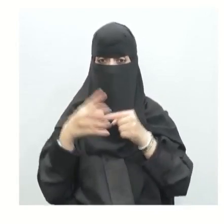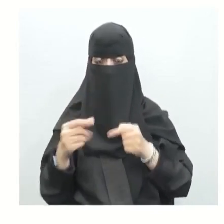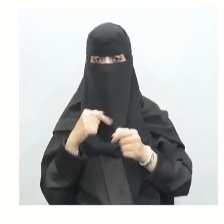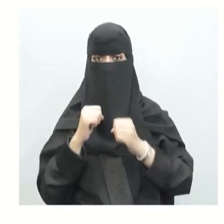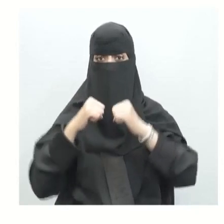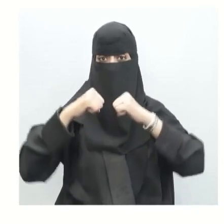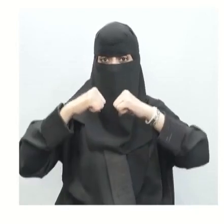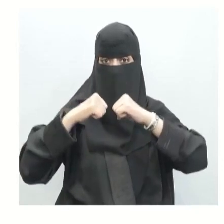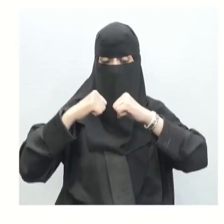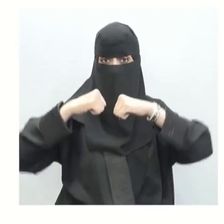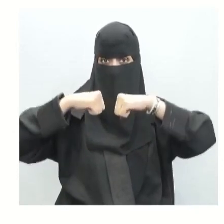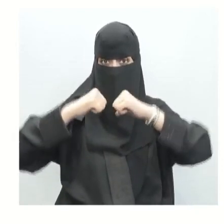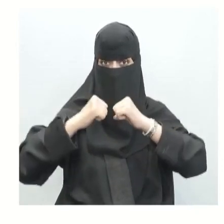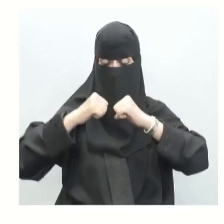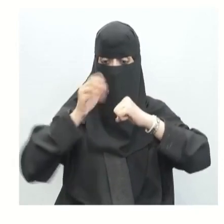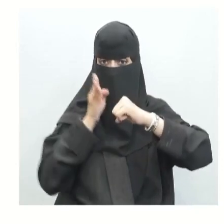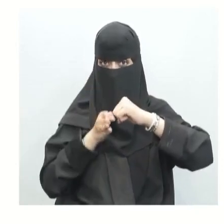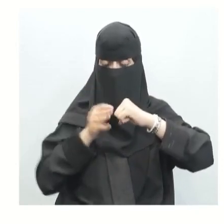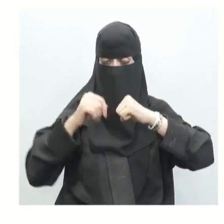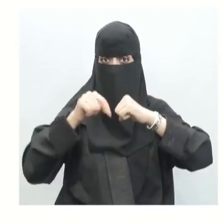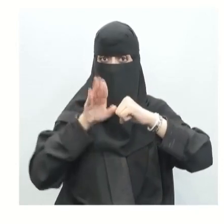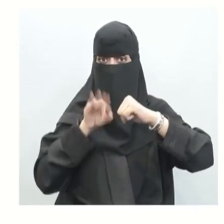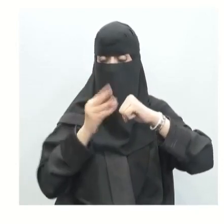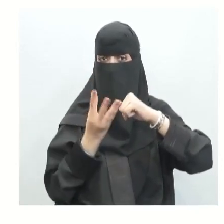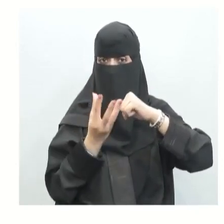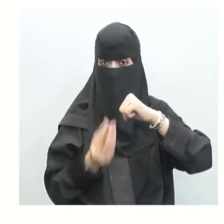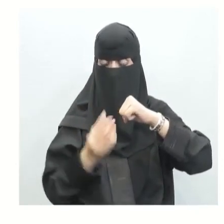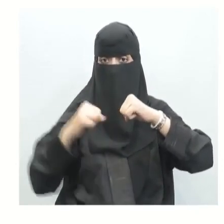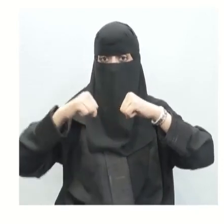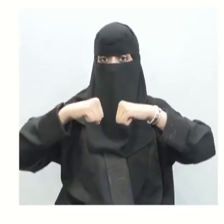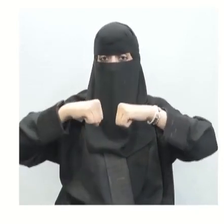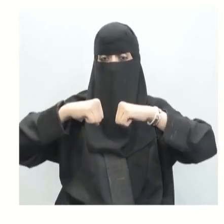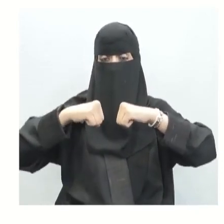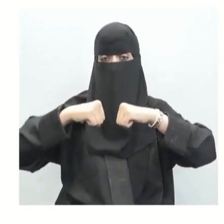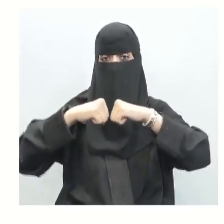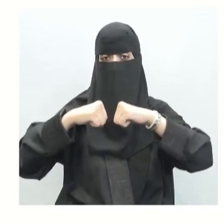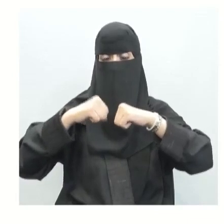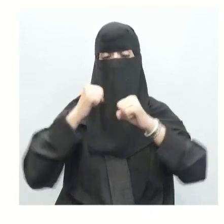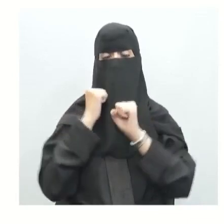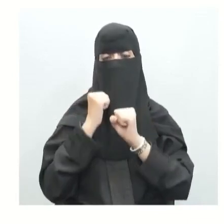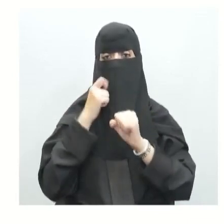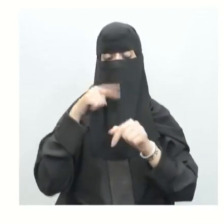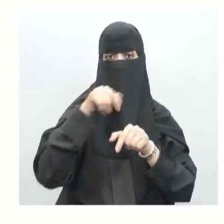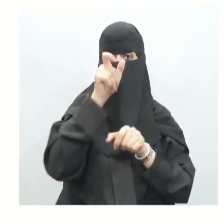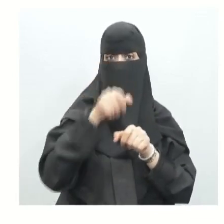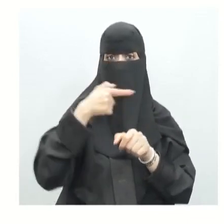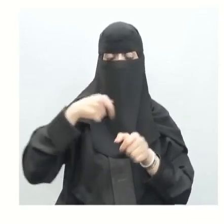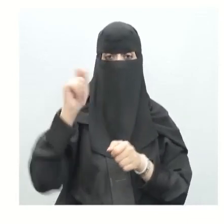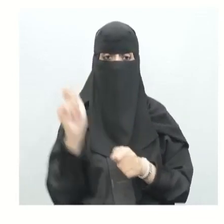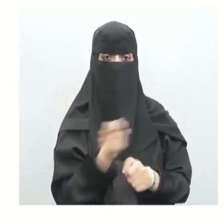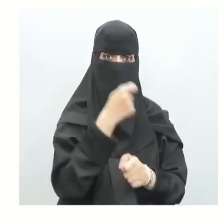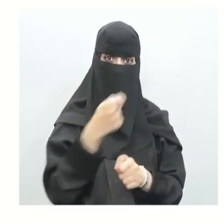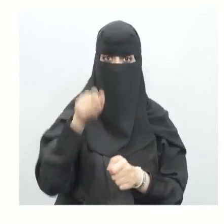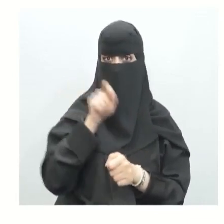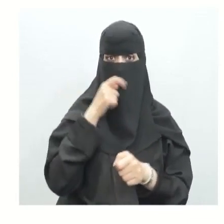المفصل مسببا ألما وانتفاخا وربما سمعت عن التهاب مرفق لاعبي التنس الذي ينتج عن التهاب هذه